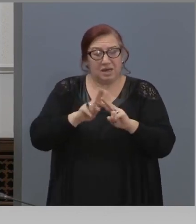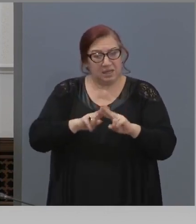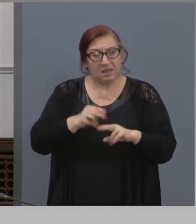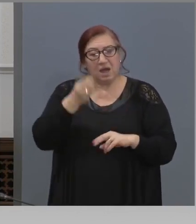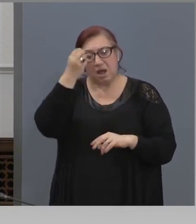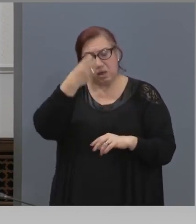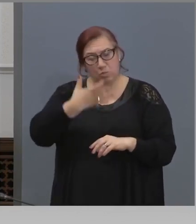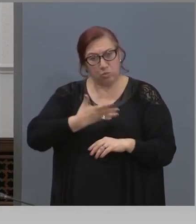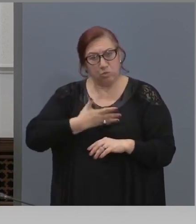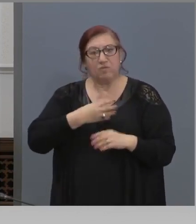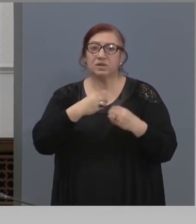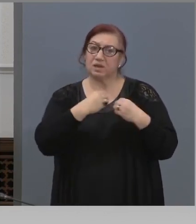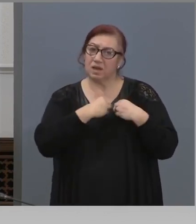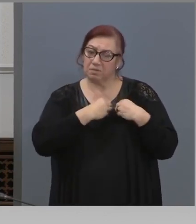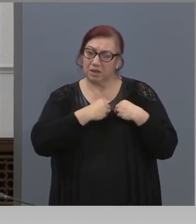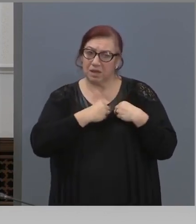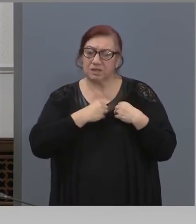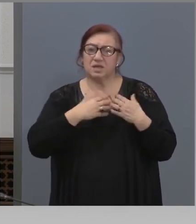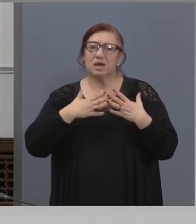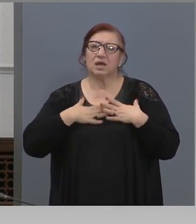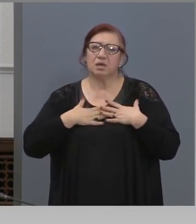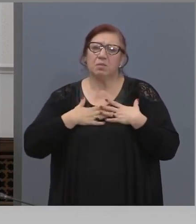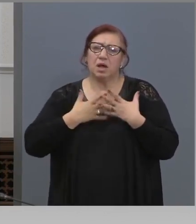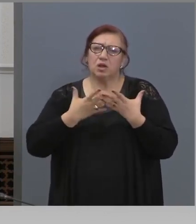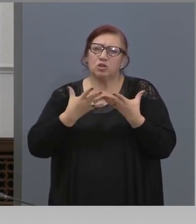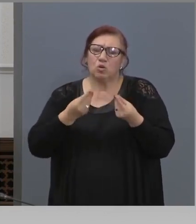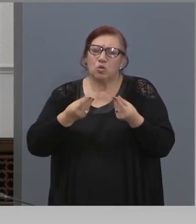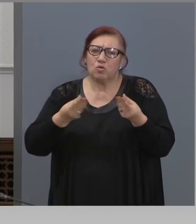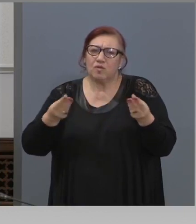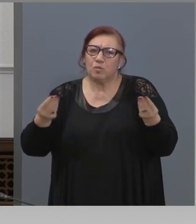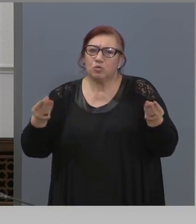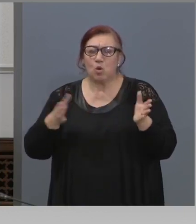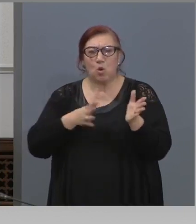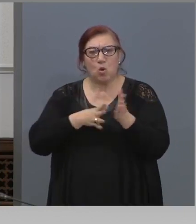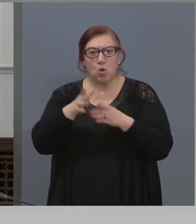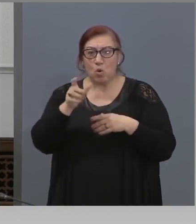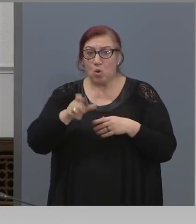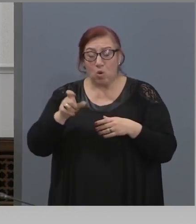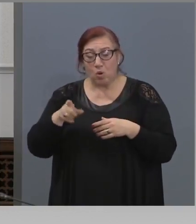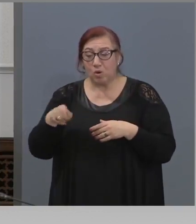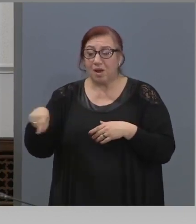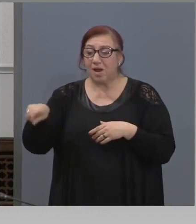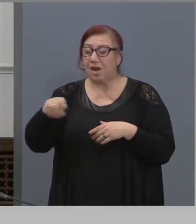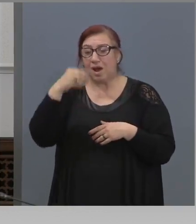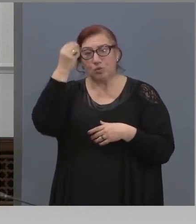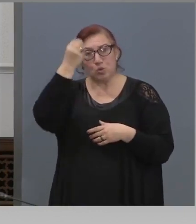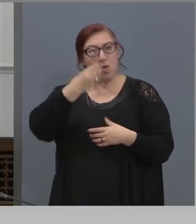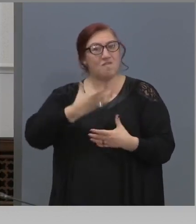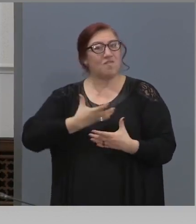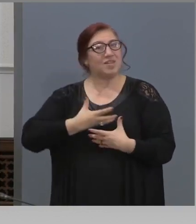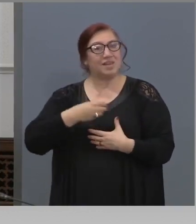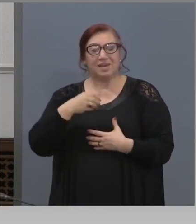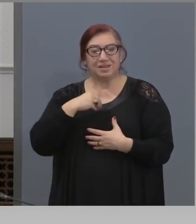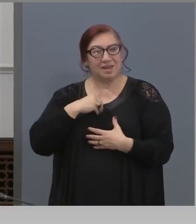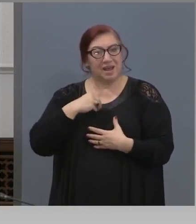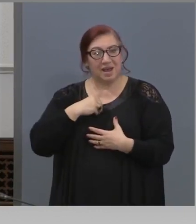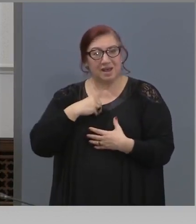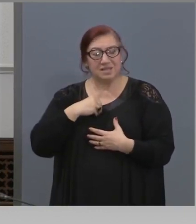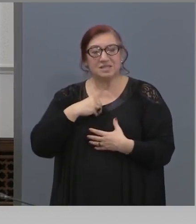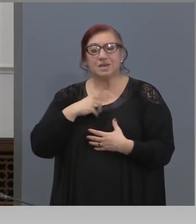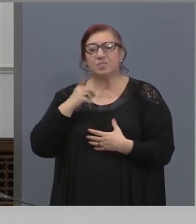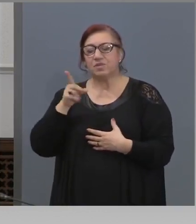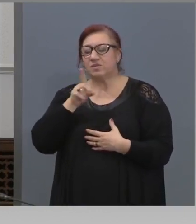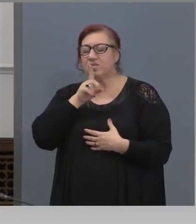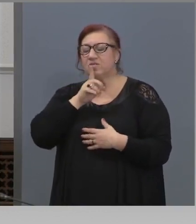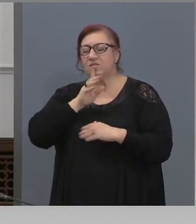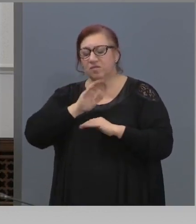има толкова много хора, които, както владиката казва, униние,